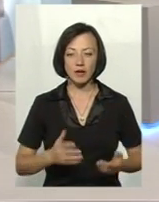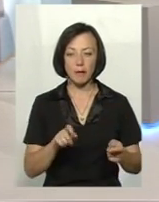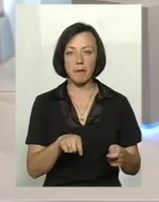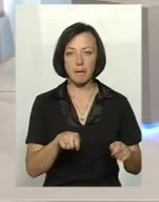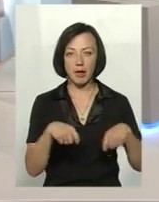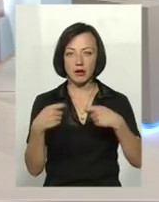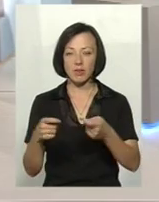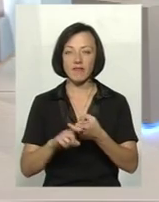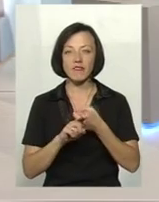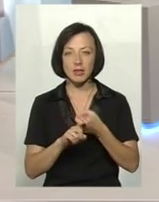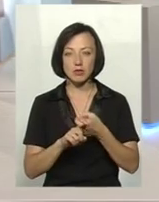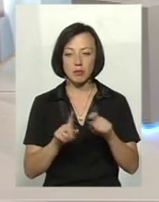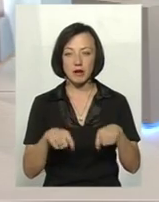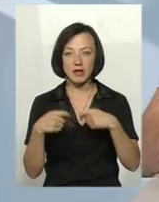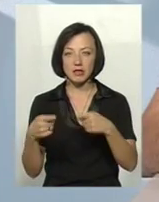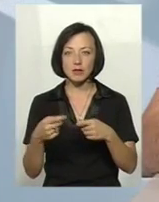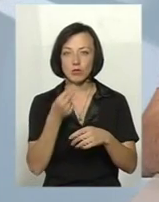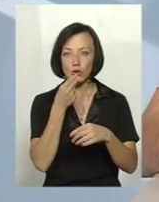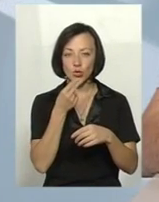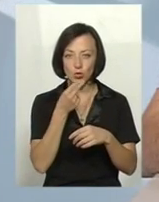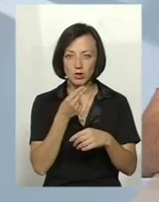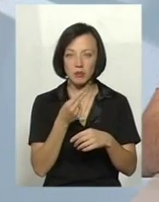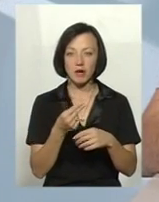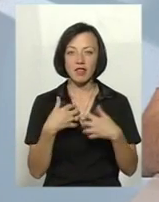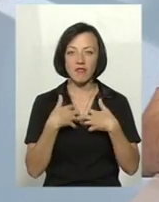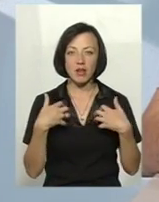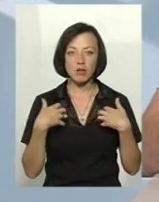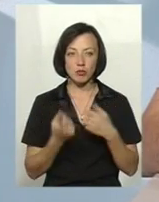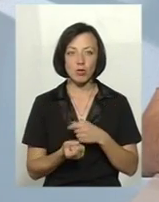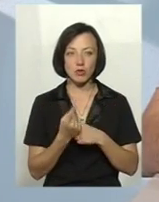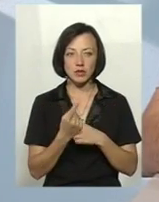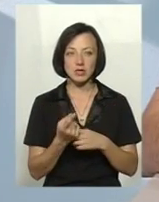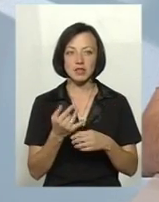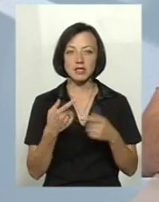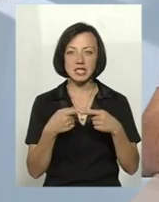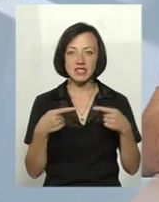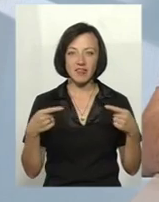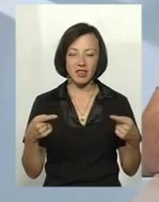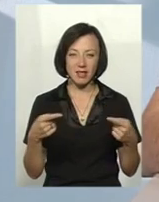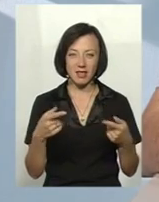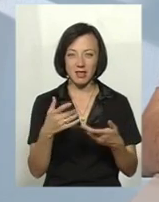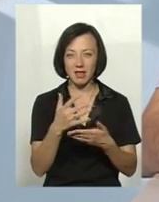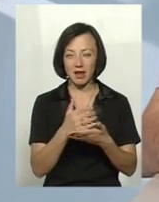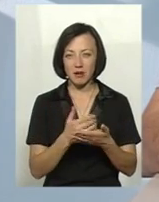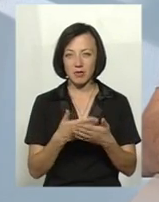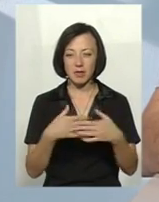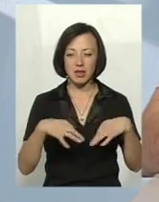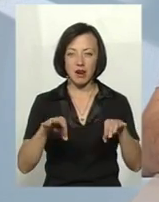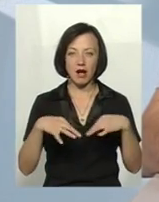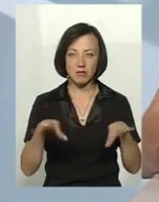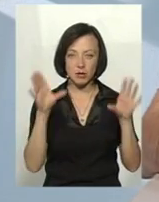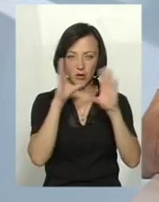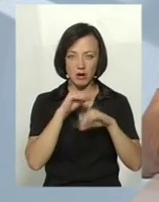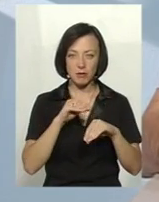вірус переноситься і з продуктами тваринного походження, також з інвентарем, тим самим і транспортом,